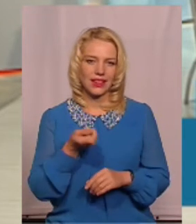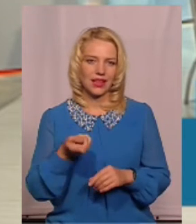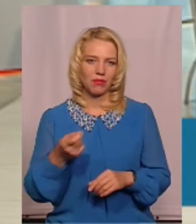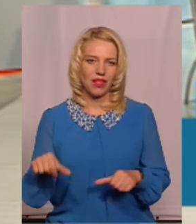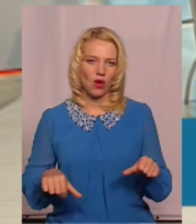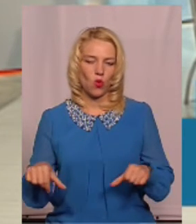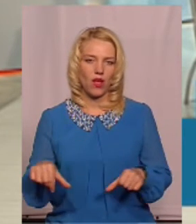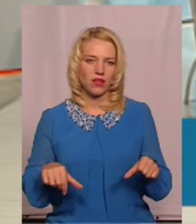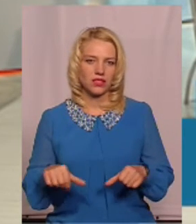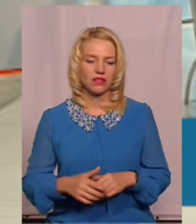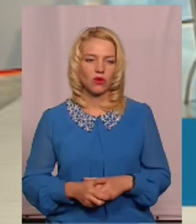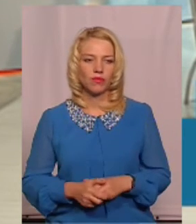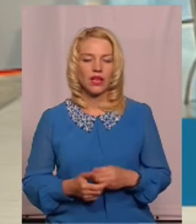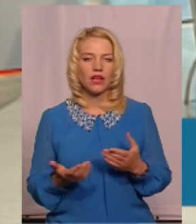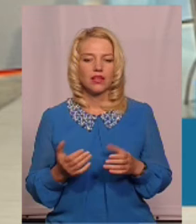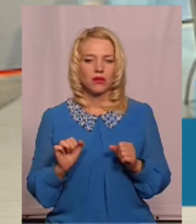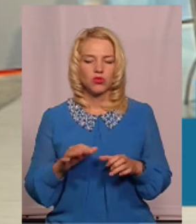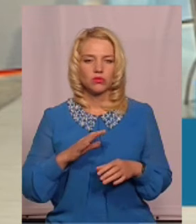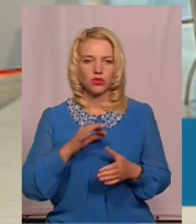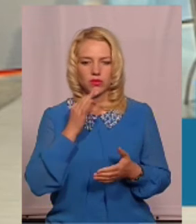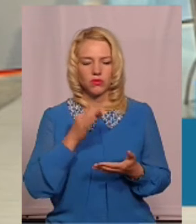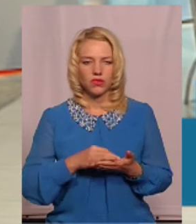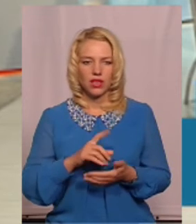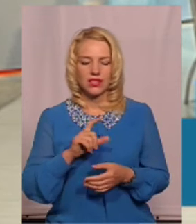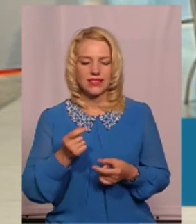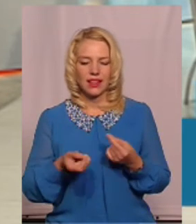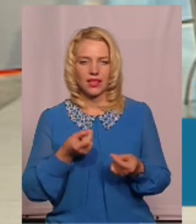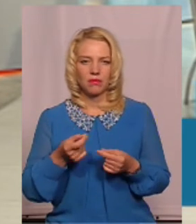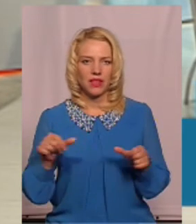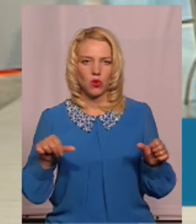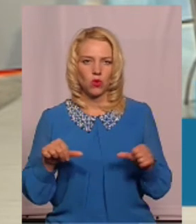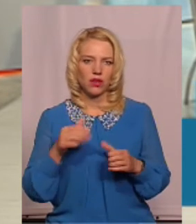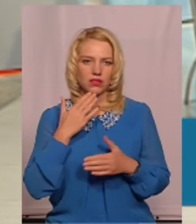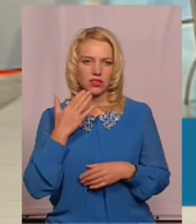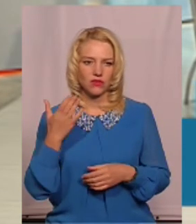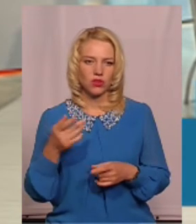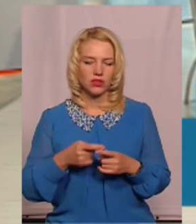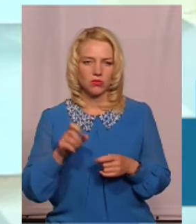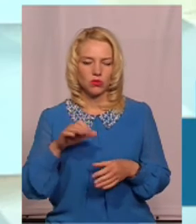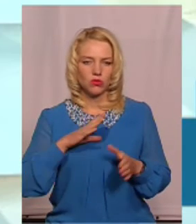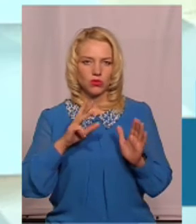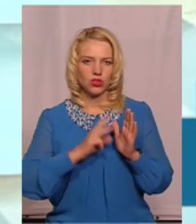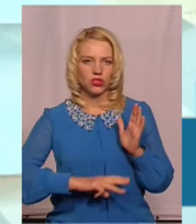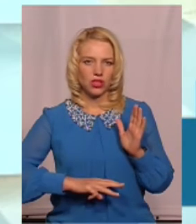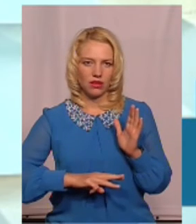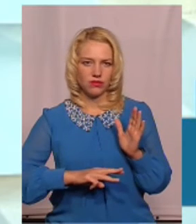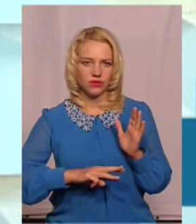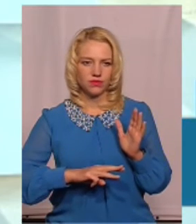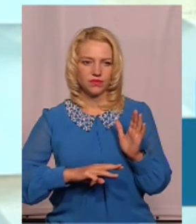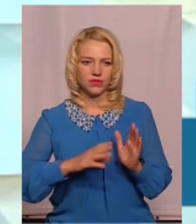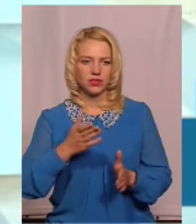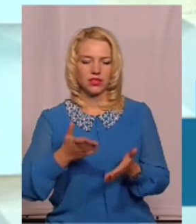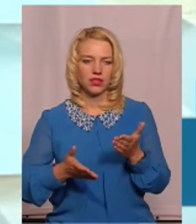А яка може бути відповідальність за дрібне хуліганство? Це може бути накладання штрафу, якщо